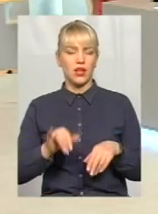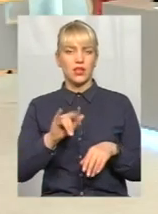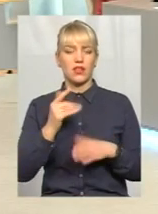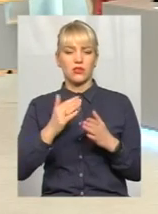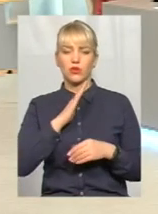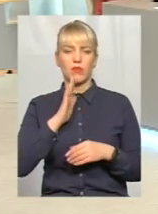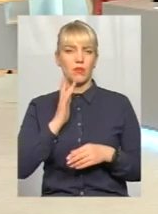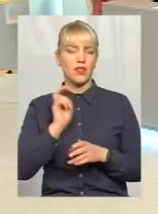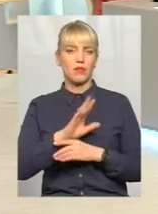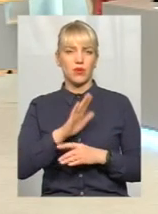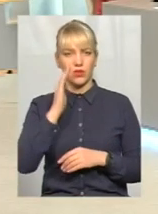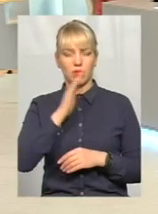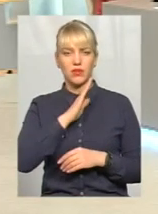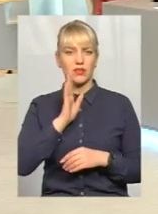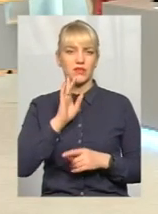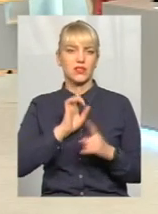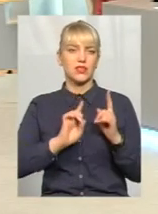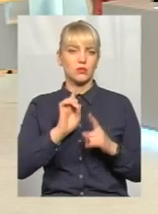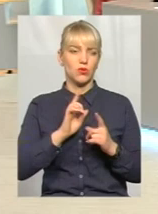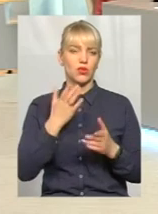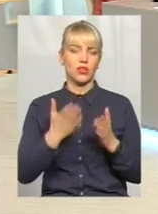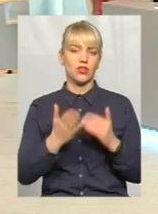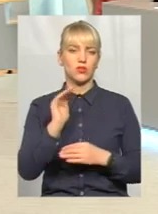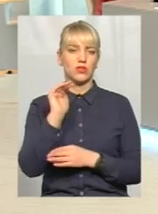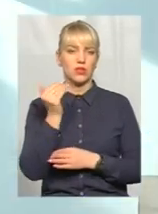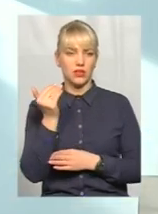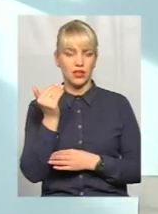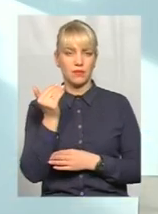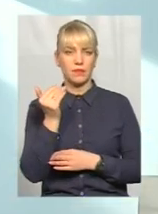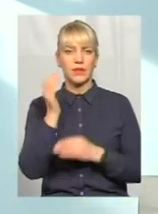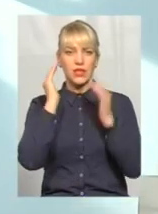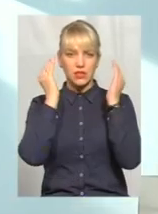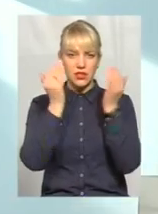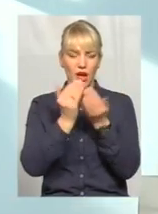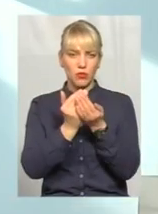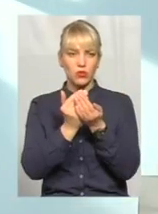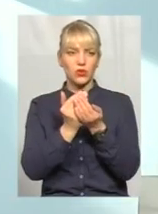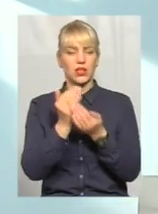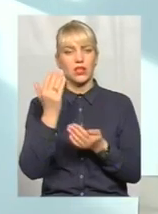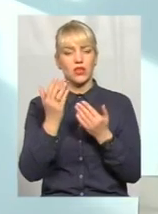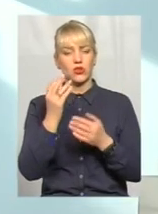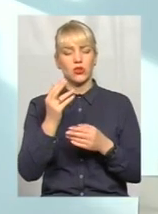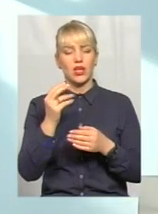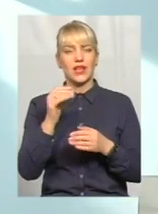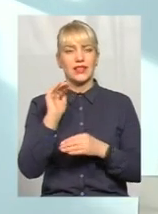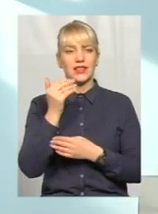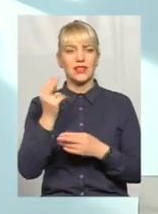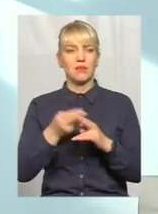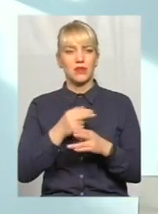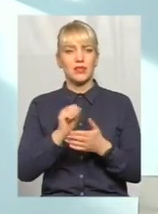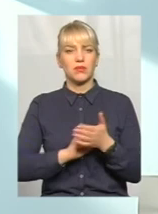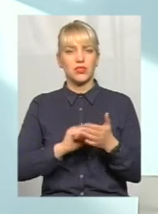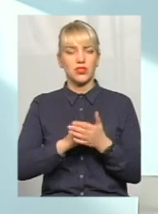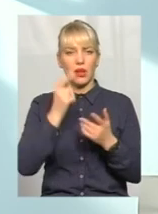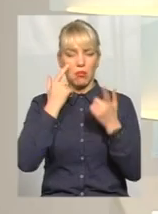не приходить на батьківські збори, якщо дитина замкнута, якщо дитина безпричинно плаче, це вже є